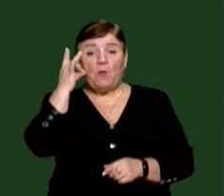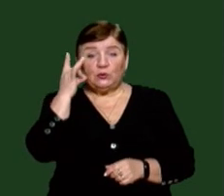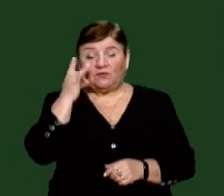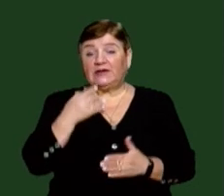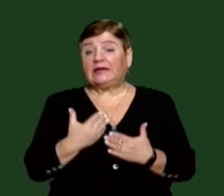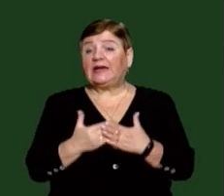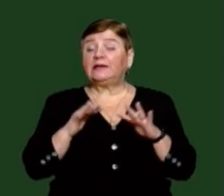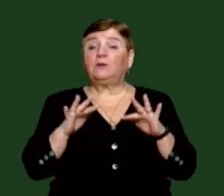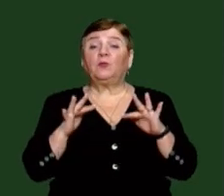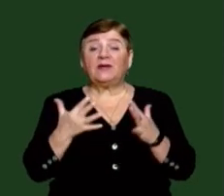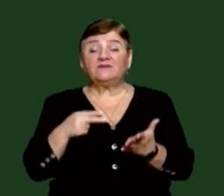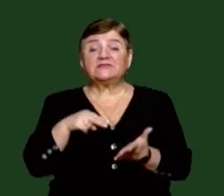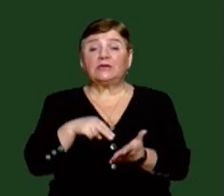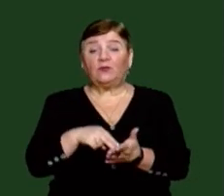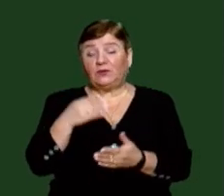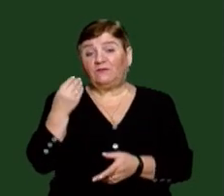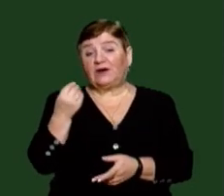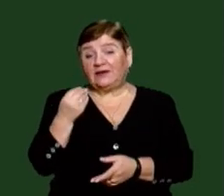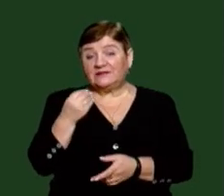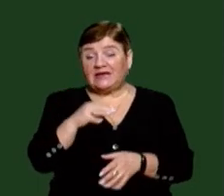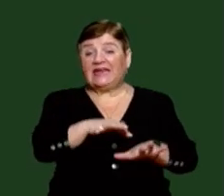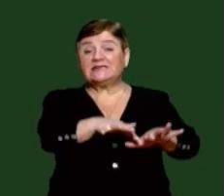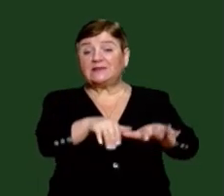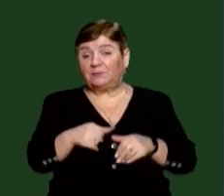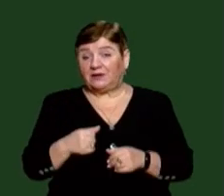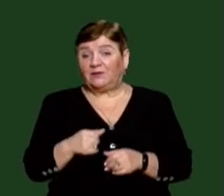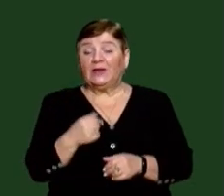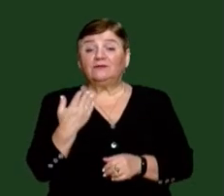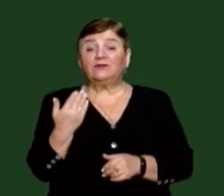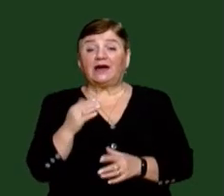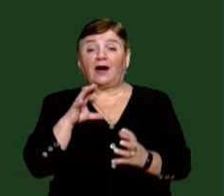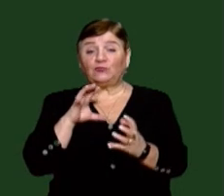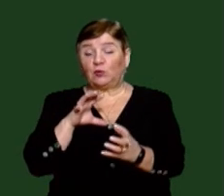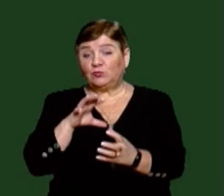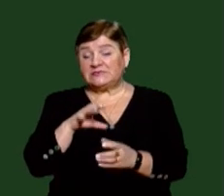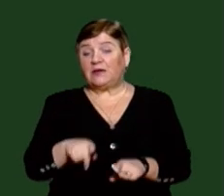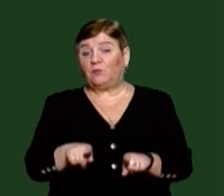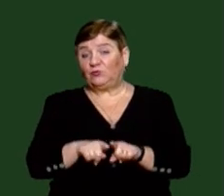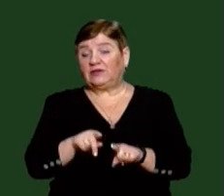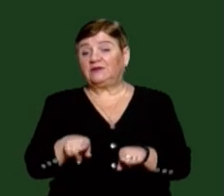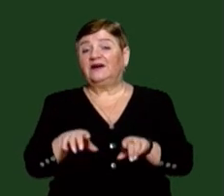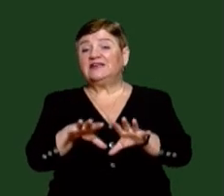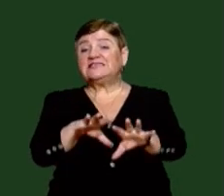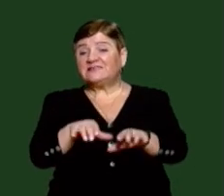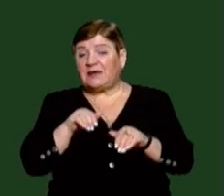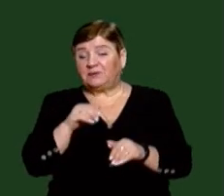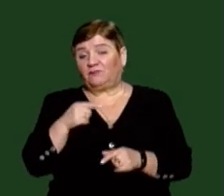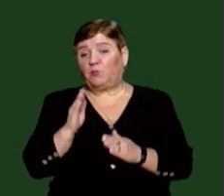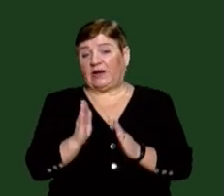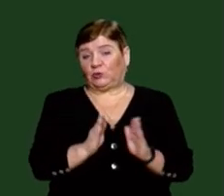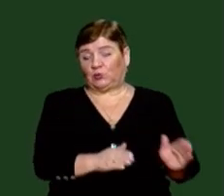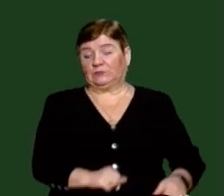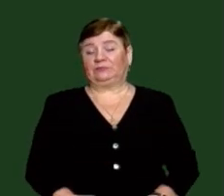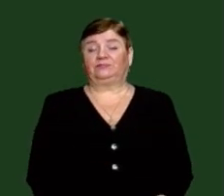даний момент встановлюється вартість вилучених сигарет, а мікроавтобус також буде вилучений встановленим порядком.